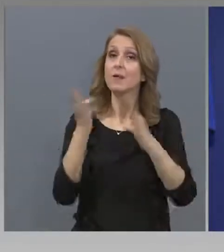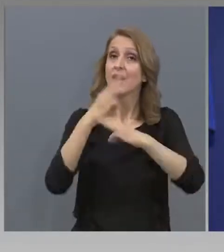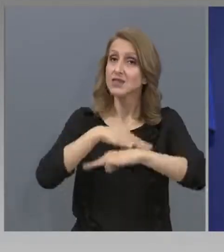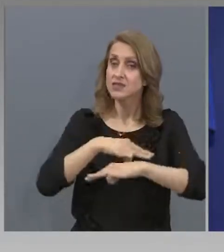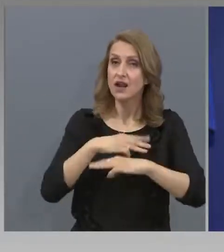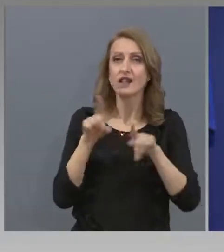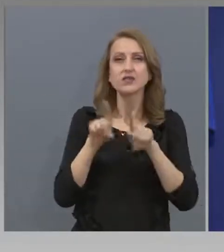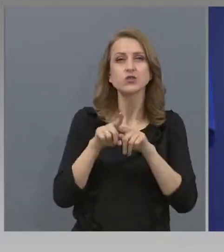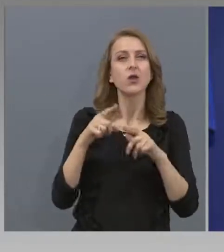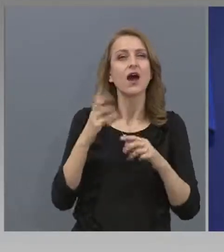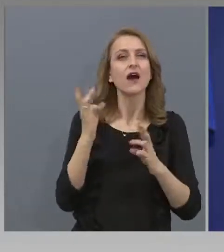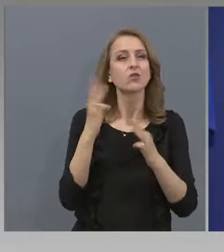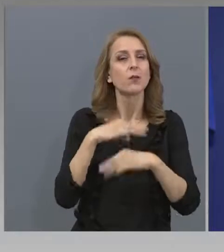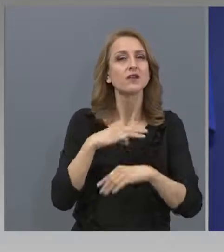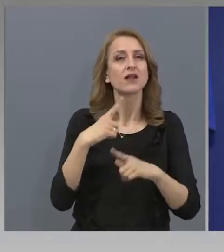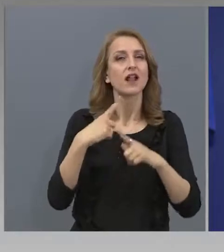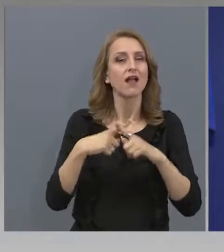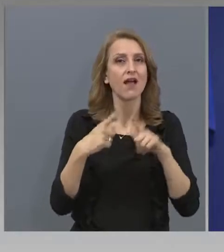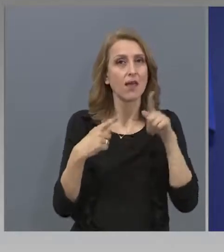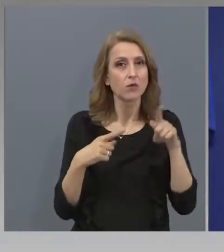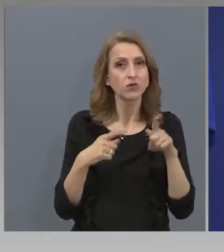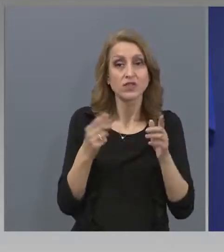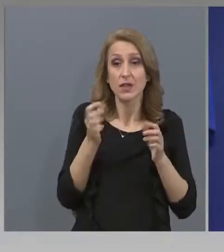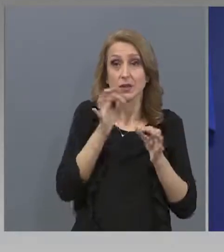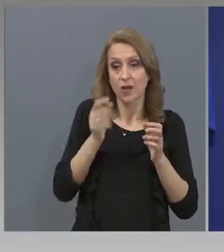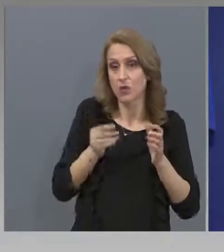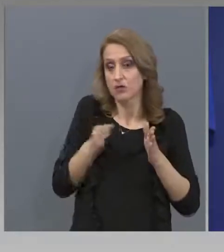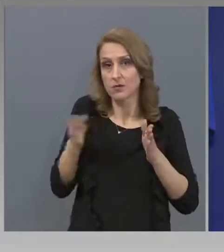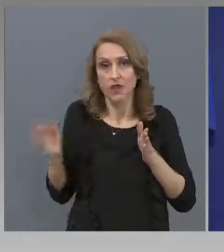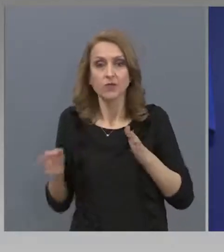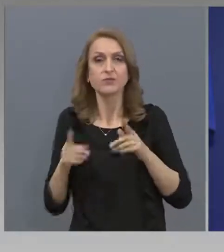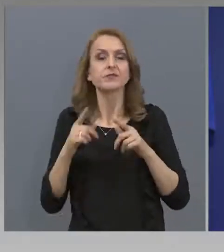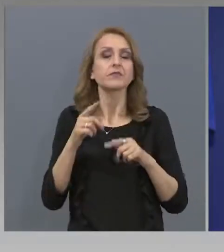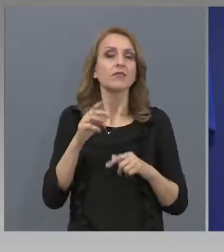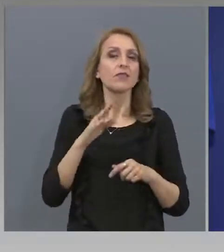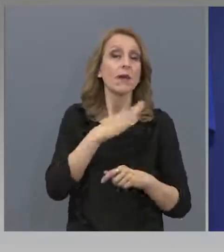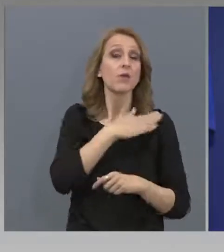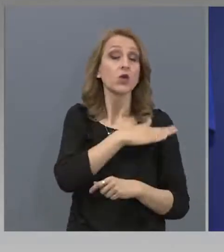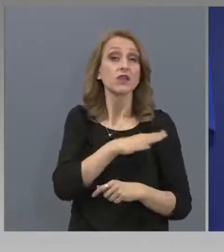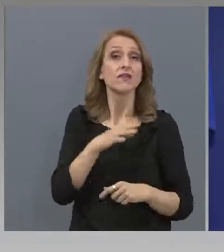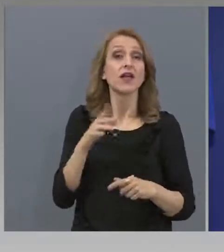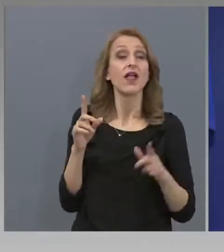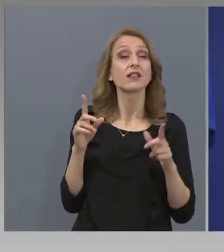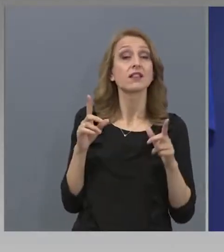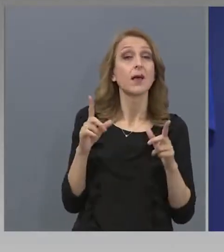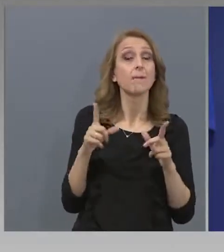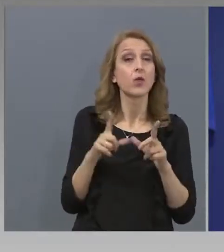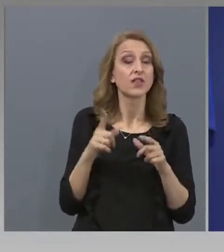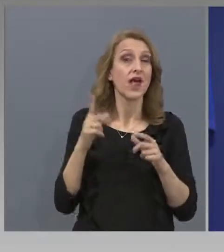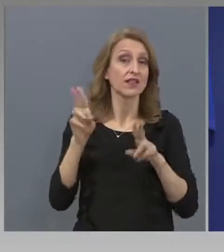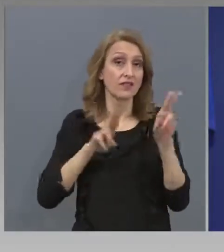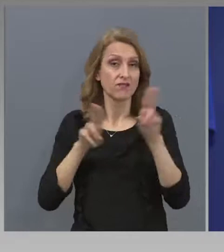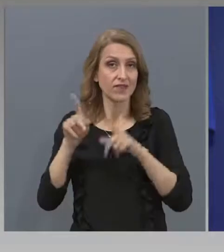магистрала Хемус. Ботиграф Монтана Видин също е обек, който ще